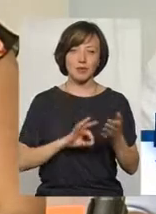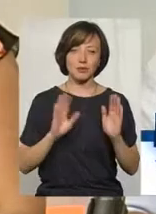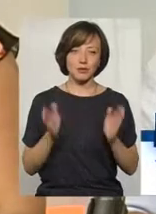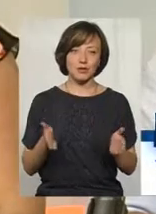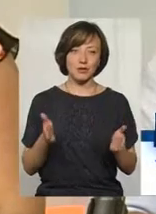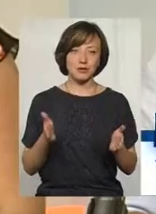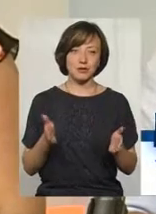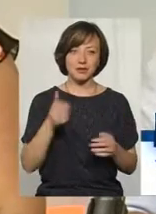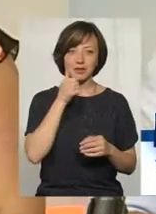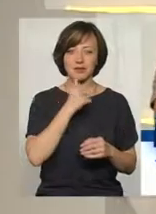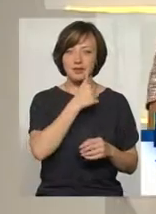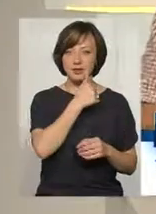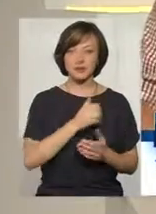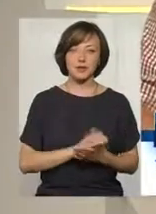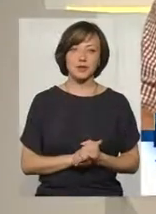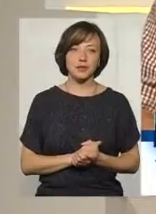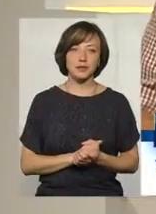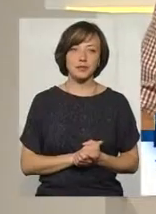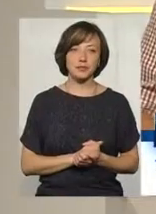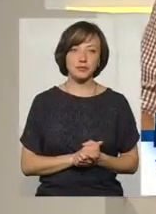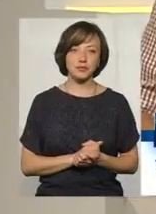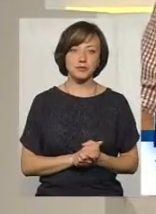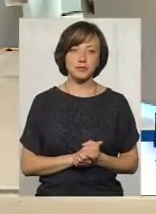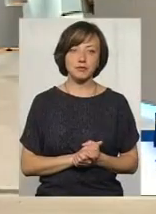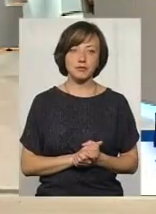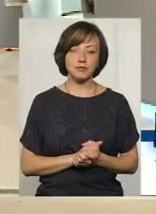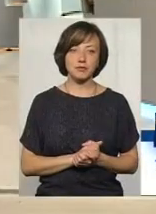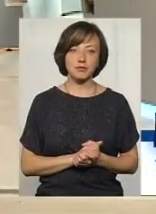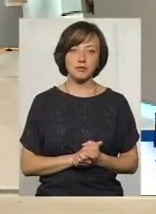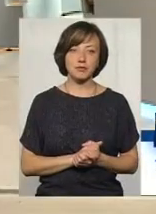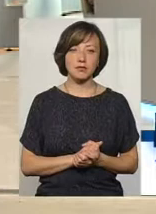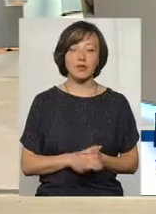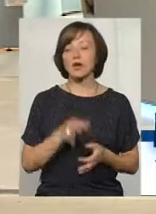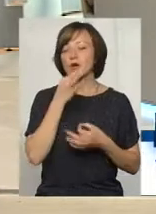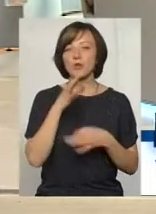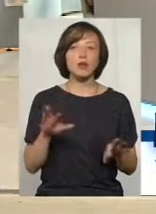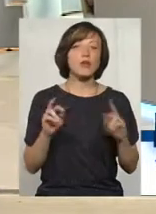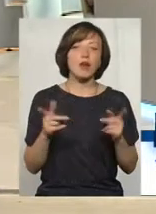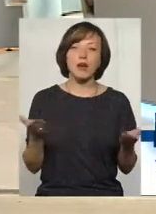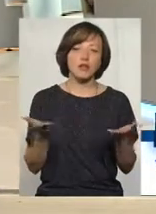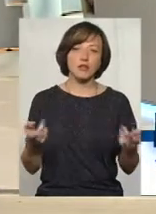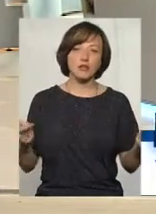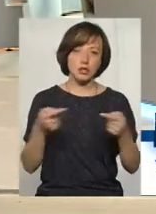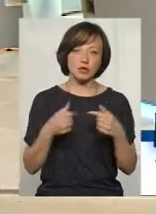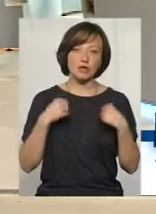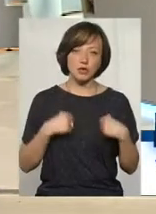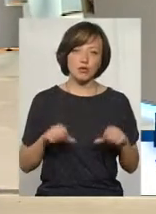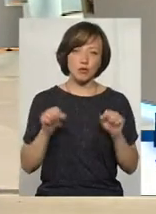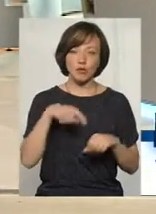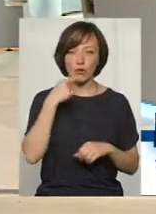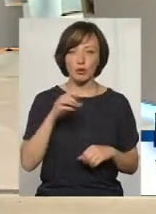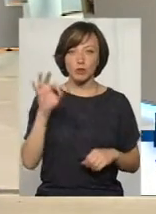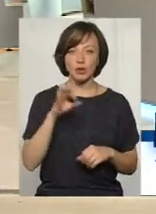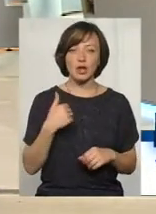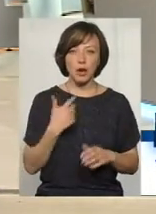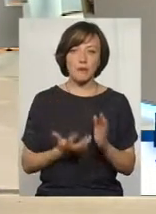таємне За п'ять троє утримувався, проти. Так. Ну, власне, будь, як би там ми не визначались, я спокійно можу говорити про те,